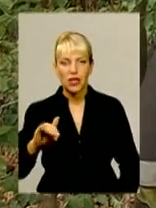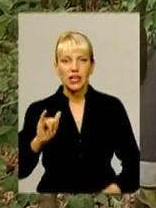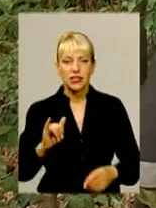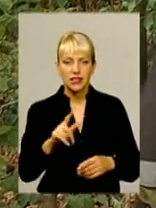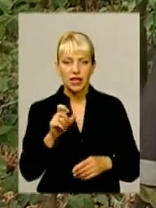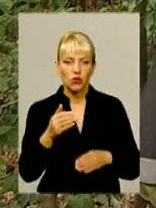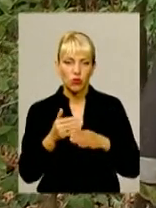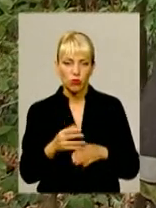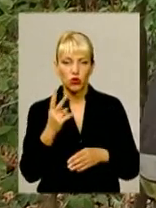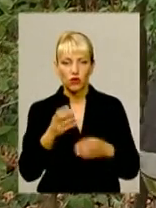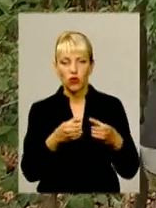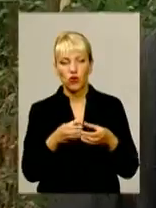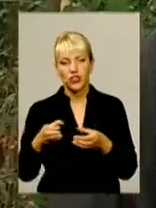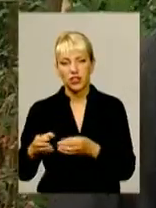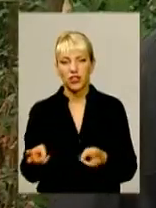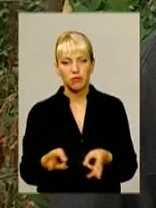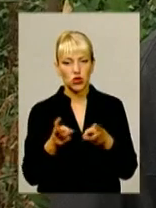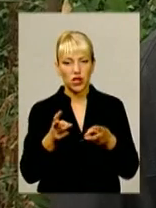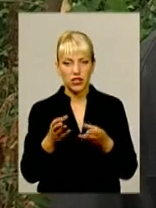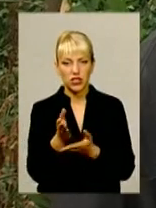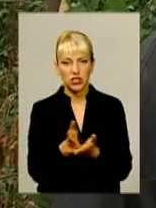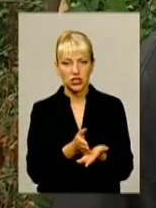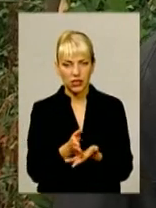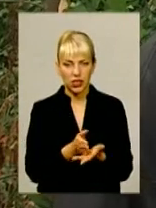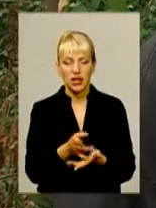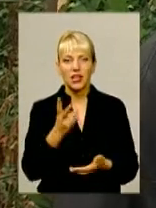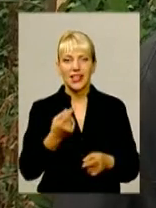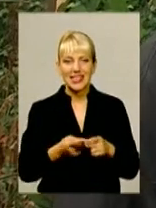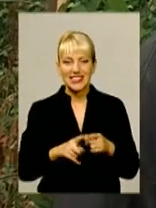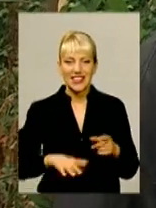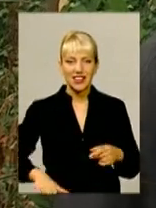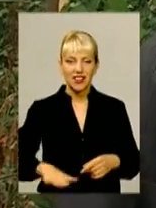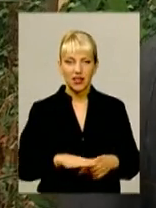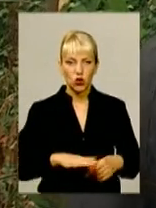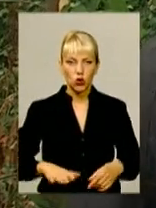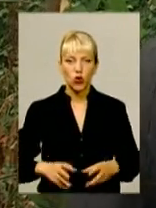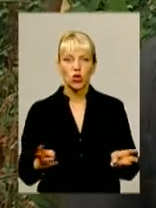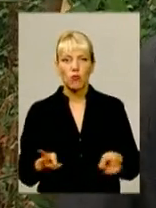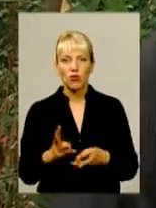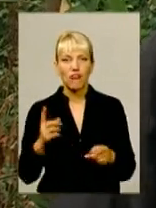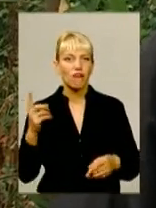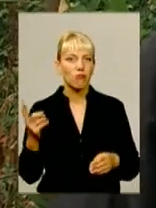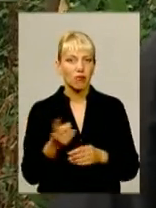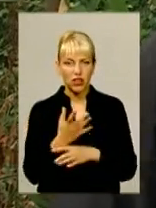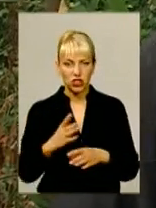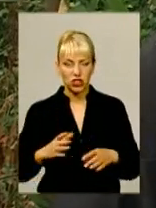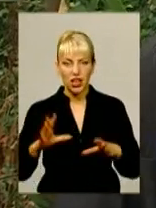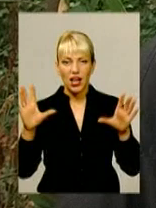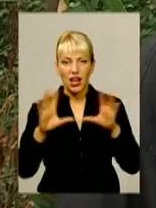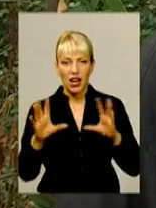відділень Першої державної рятувальної частини. На даної території пожежа гаситься вперше, оскільки тут завжди було